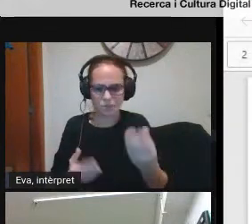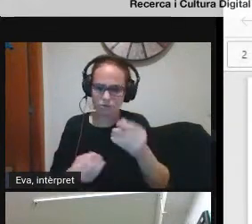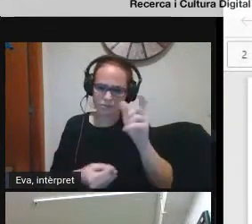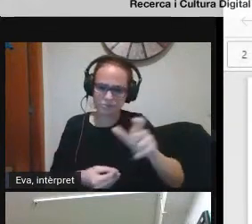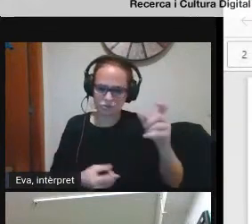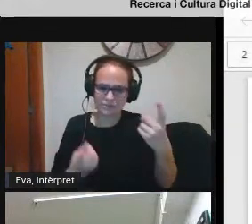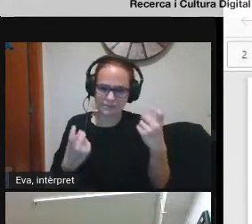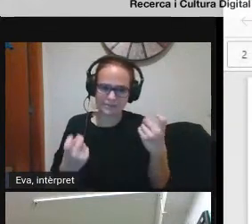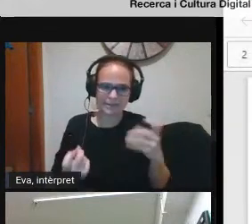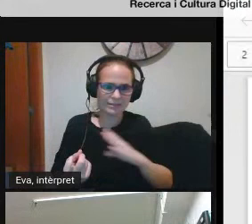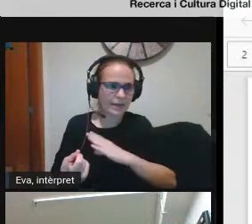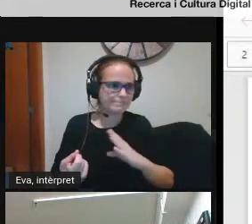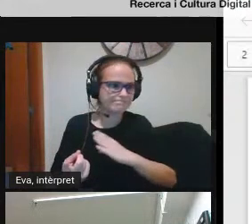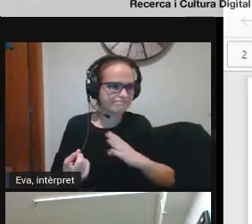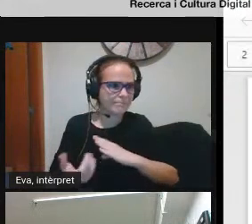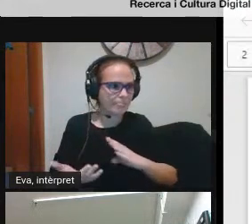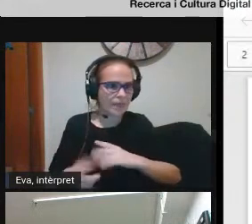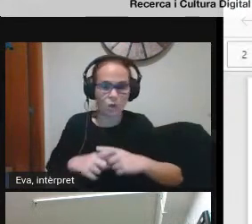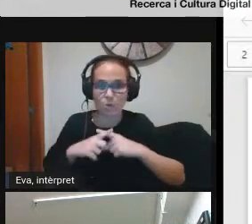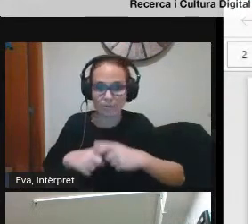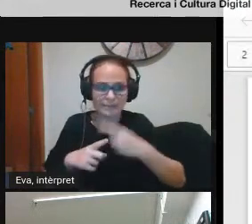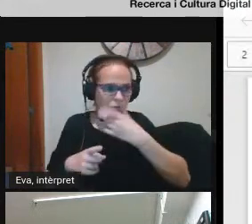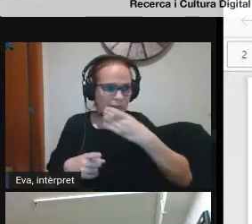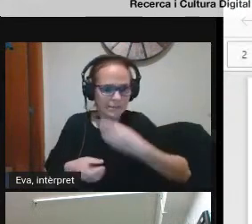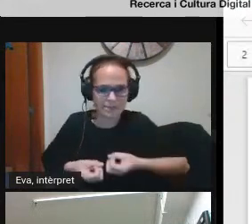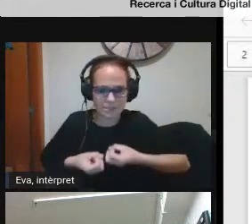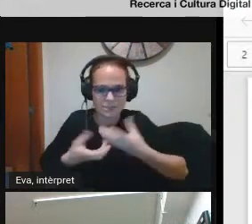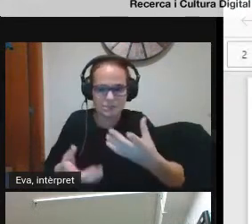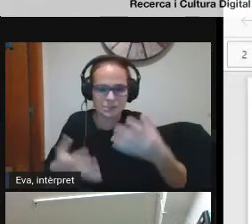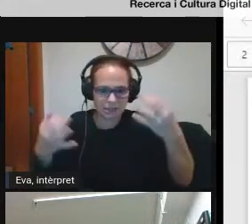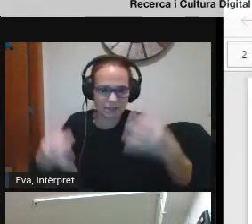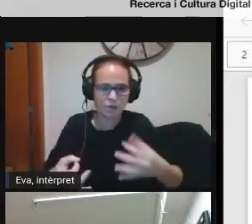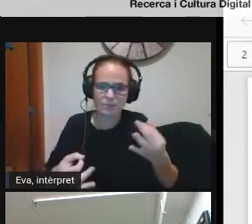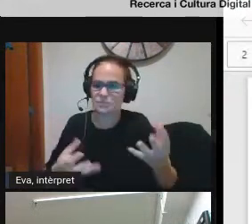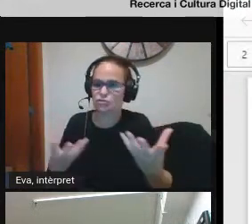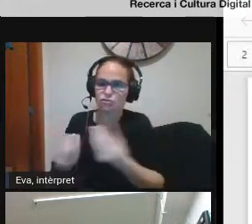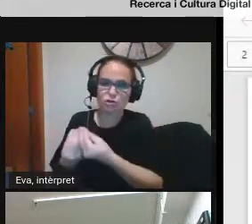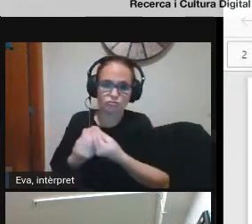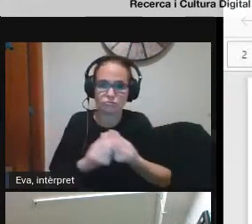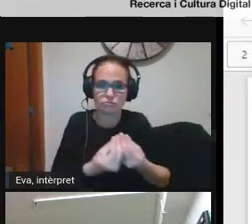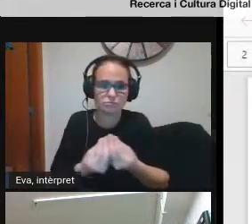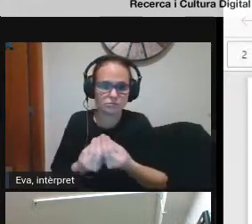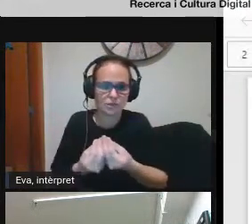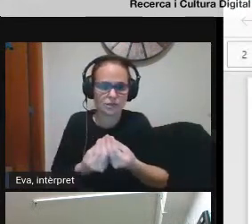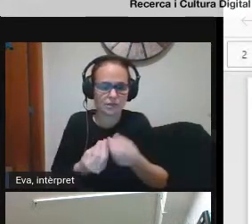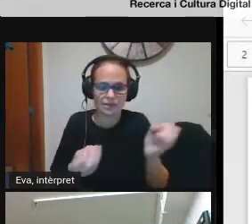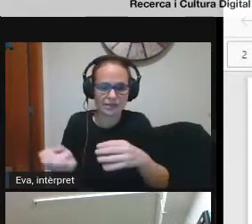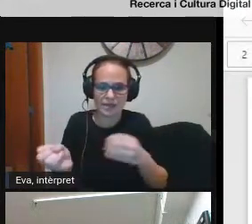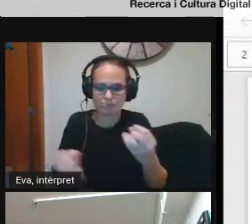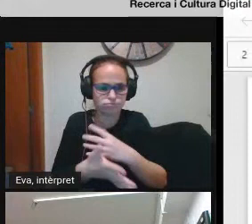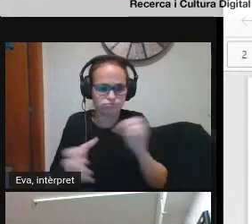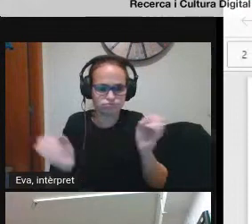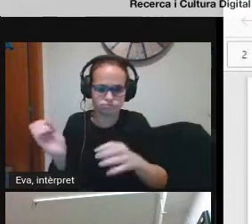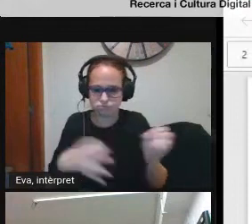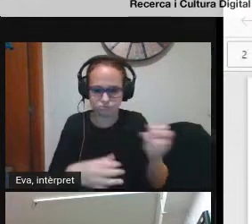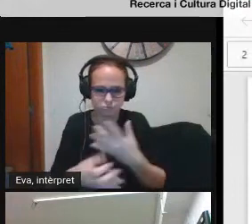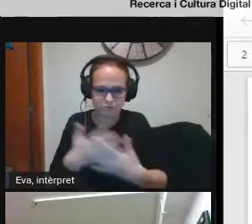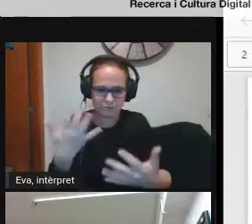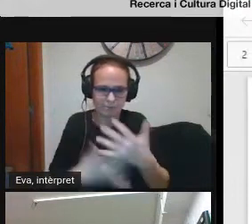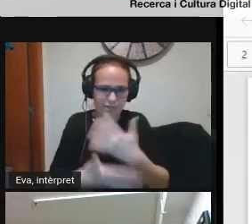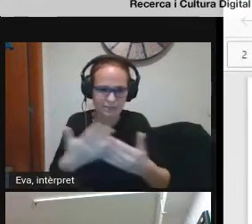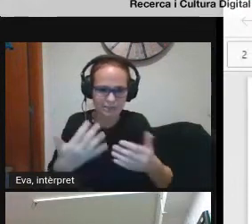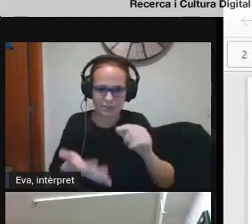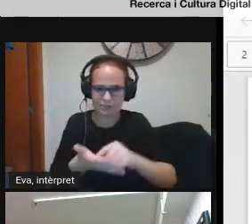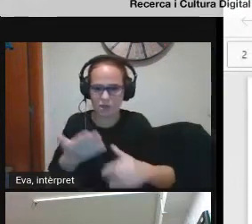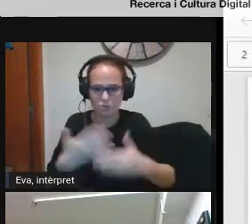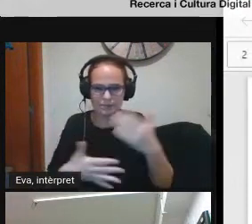compartir el seu coneixement i tot plegat crea un potipoti que realment havíem de buscar un punt